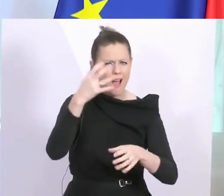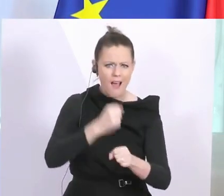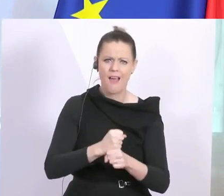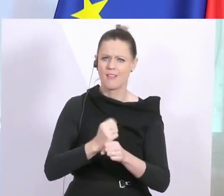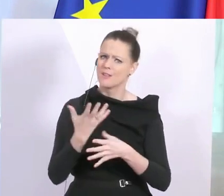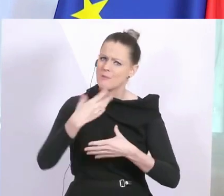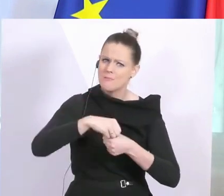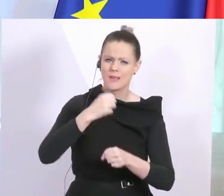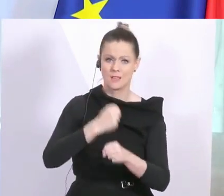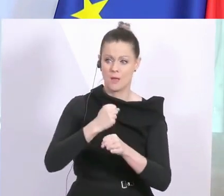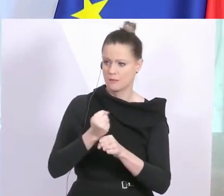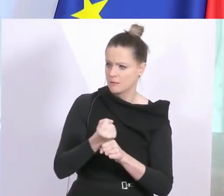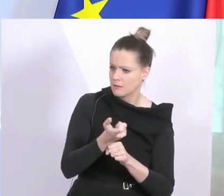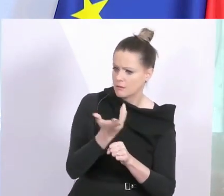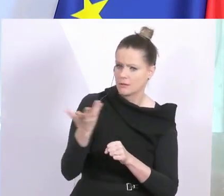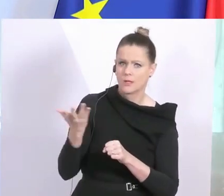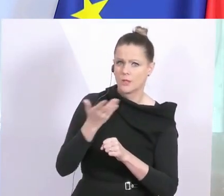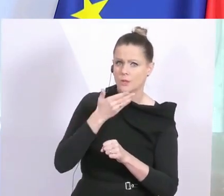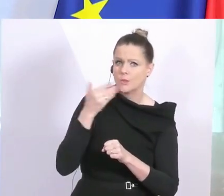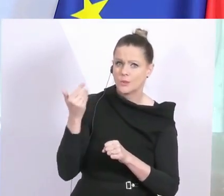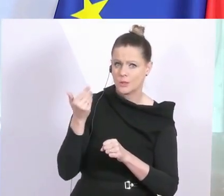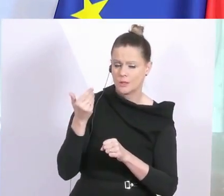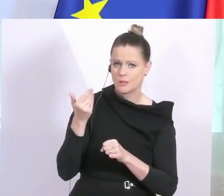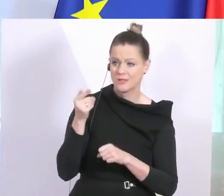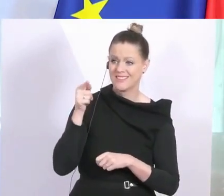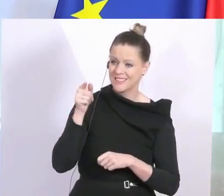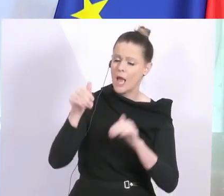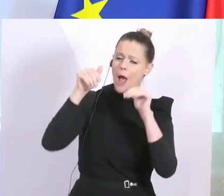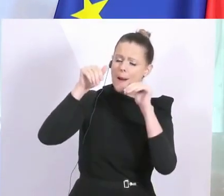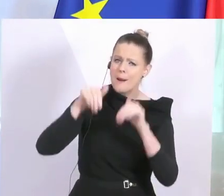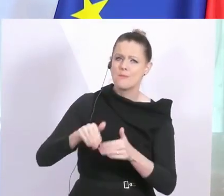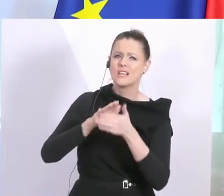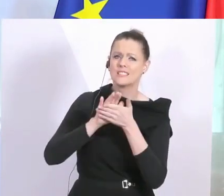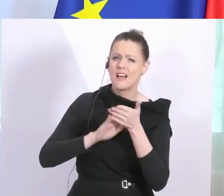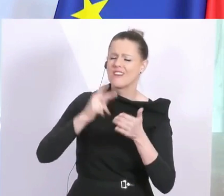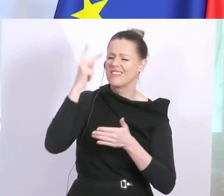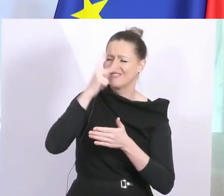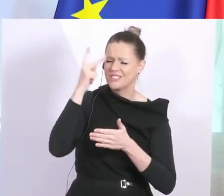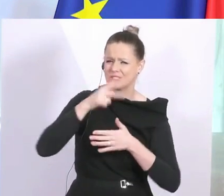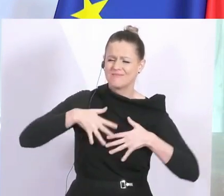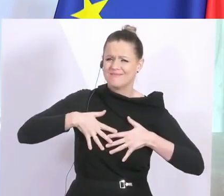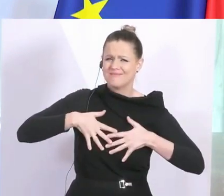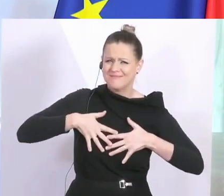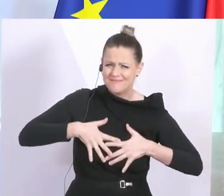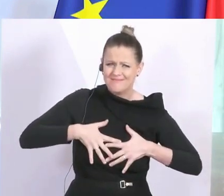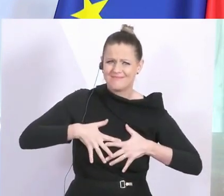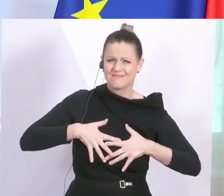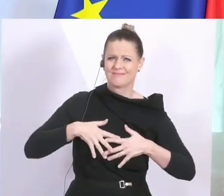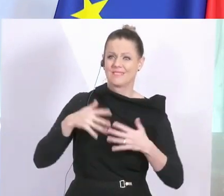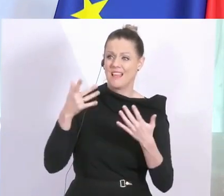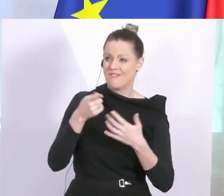Aber die wenigen, die es nicht tun, die müssen beginnen zu verstehen, dass das, was sie tun,